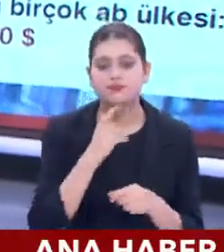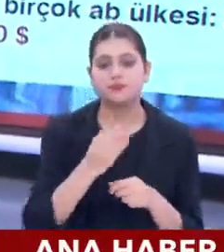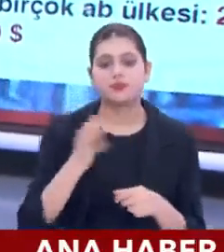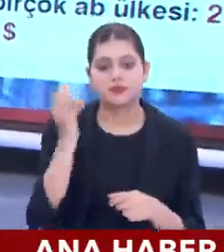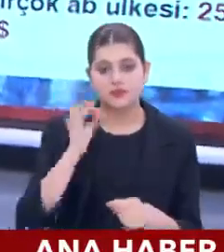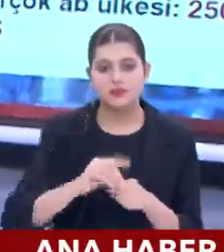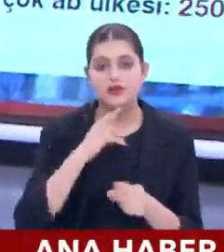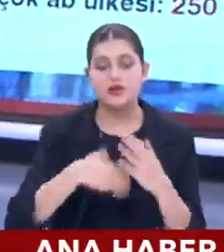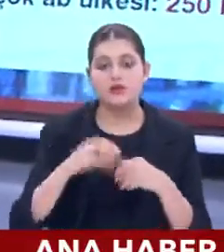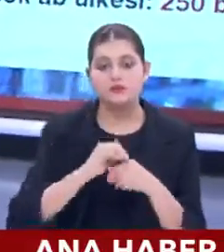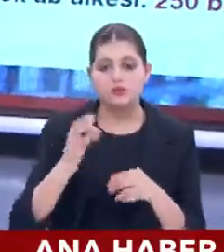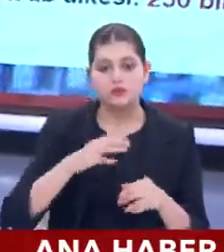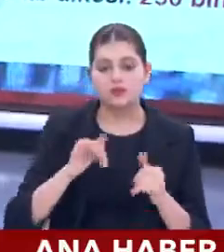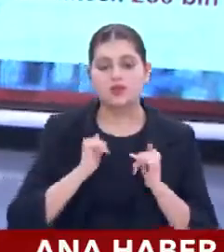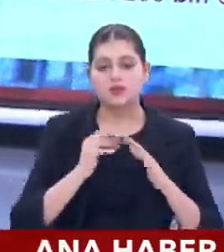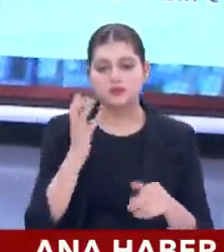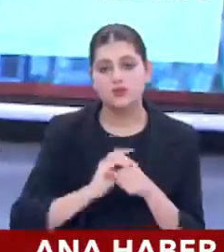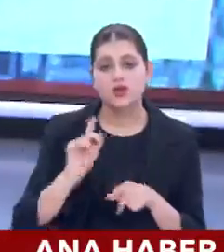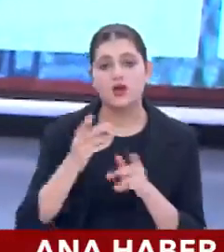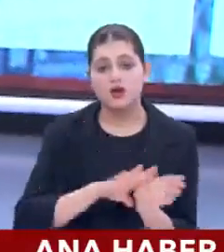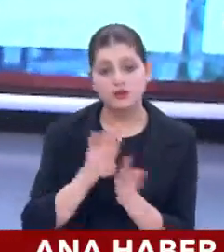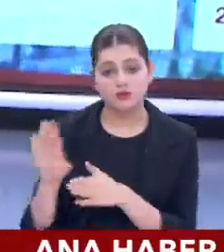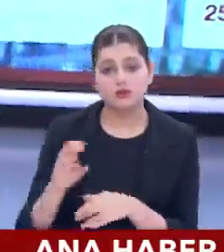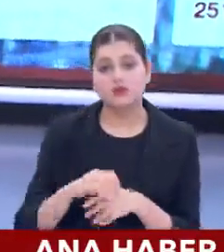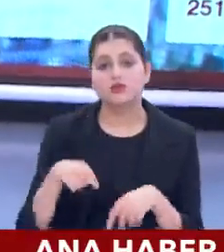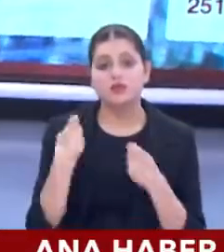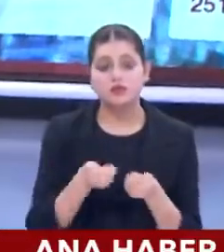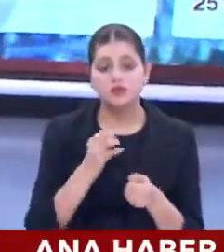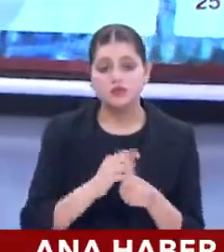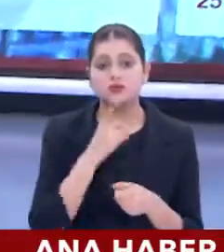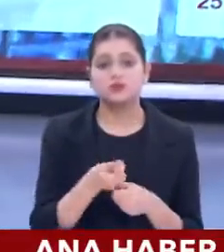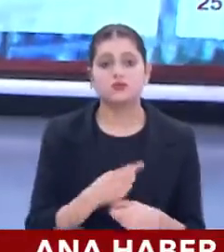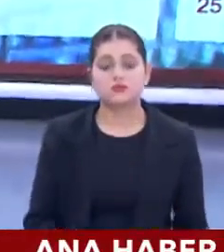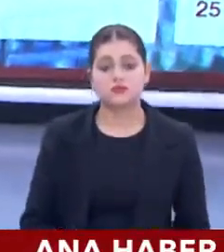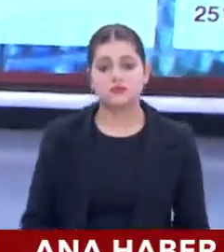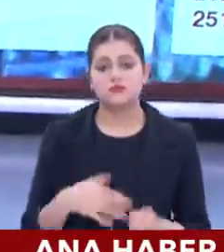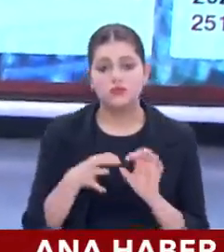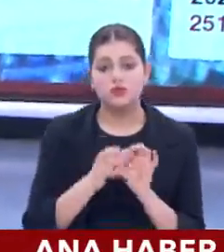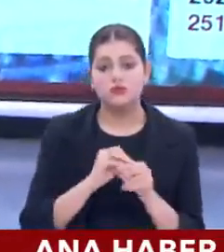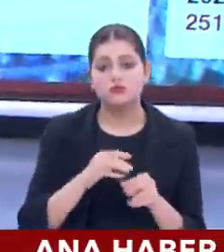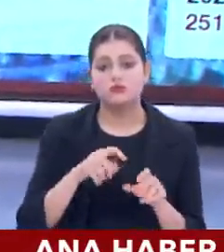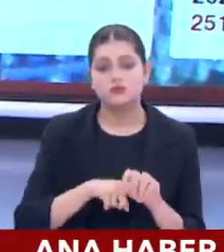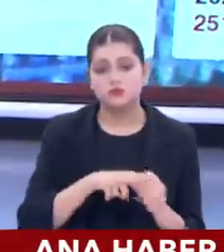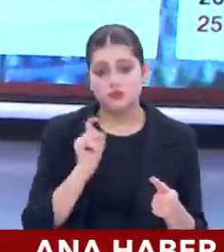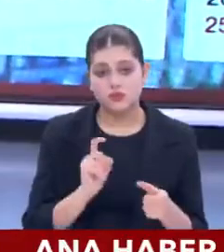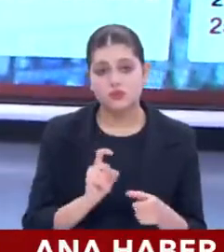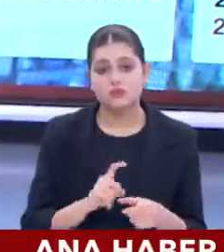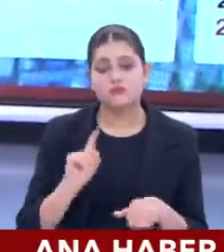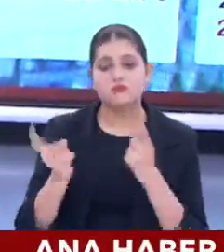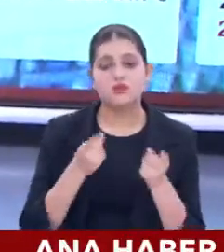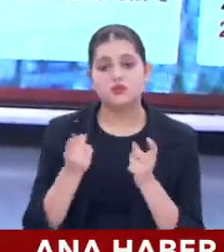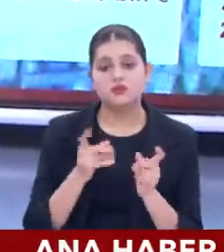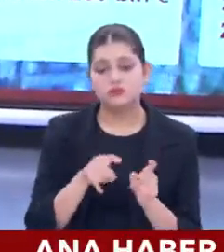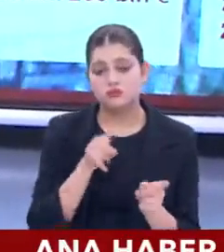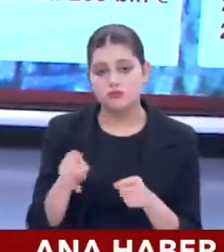tepkiler, bu meseledeki duyulan rahatsızlıklar ayrı bir şeydir. İşin bağlanından söküp de başka